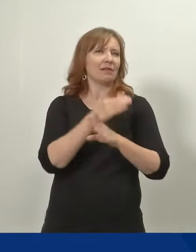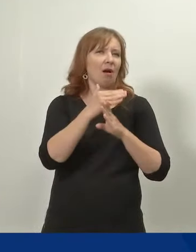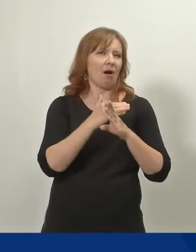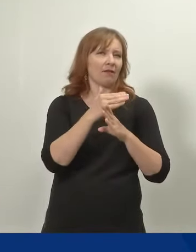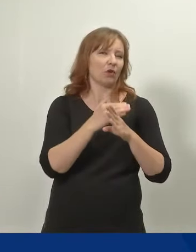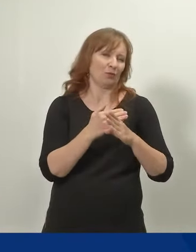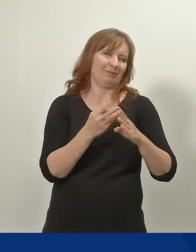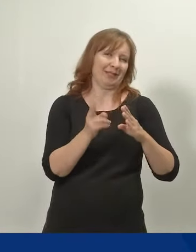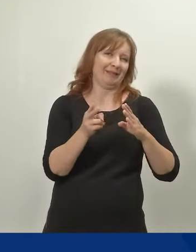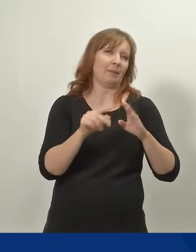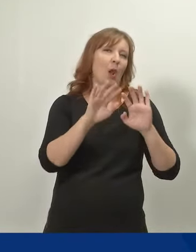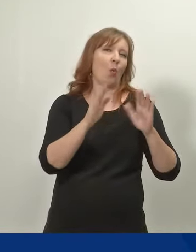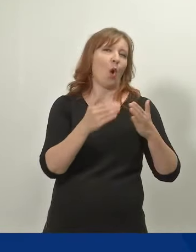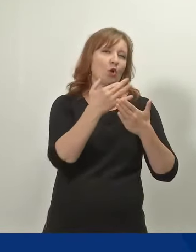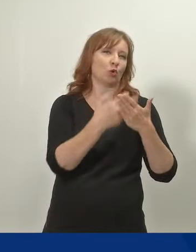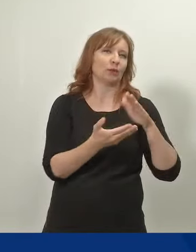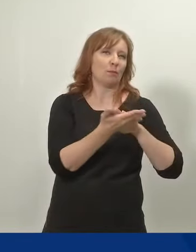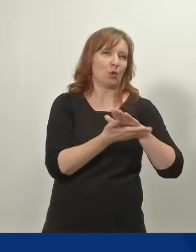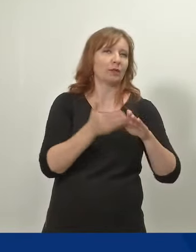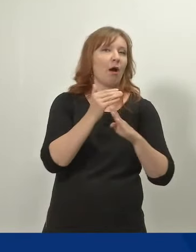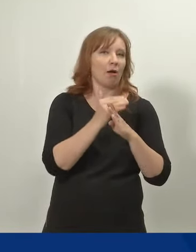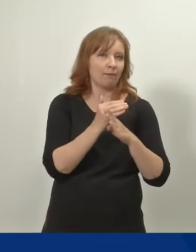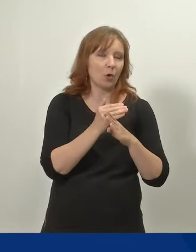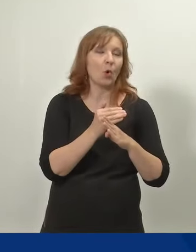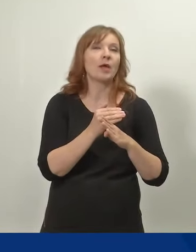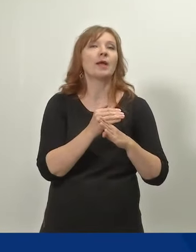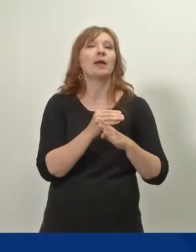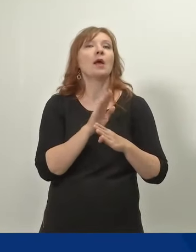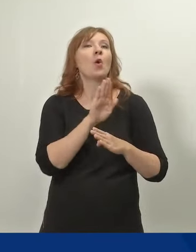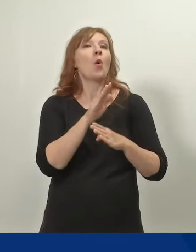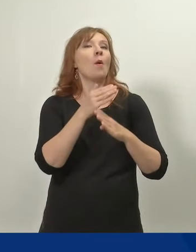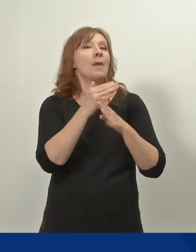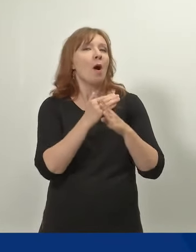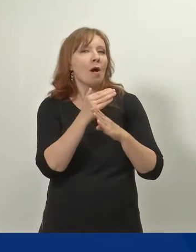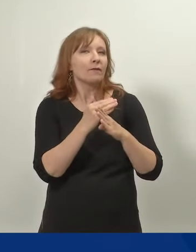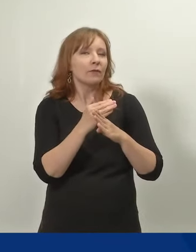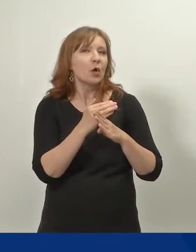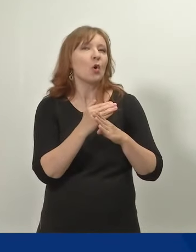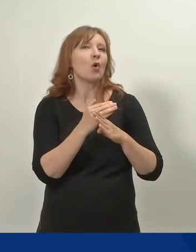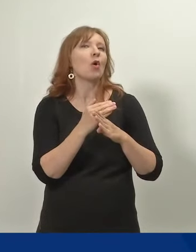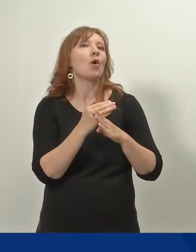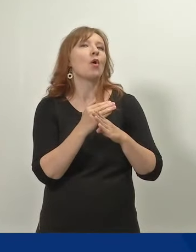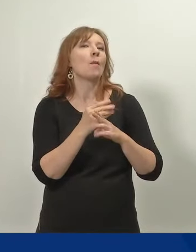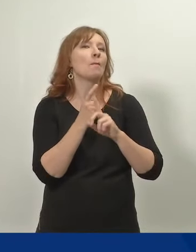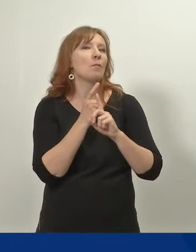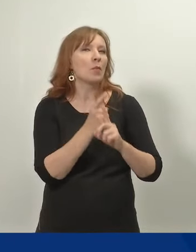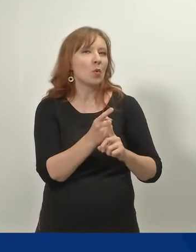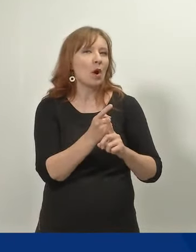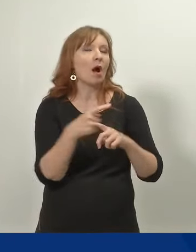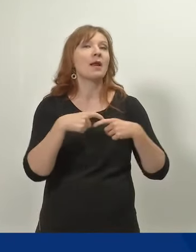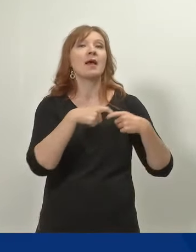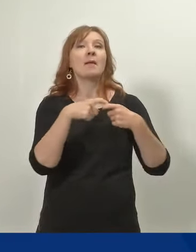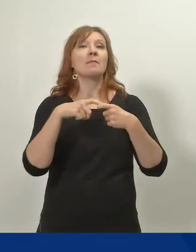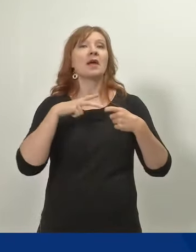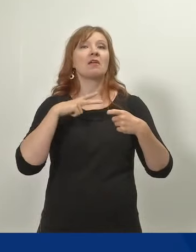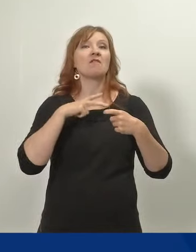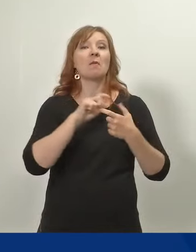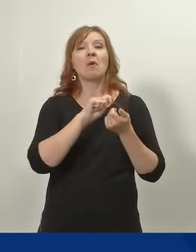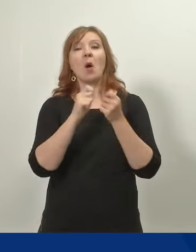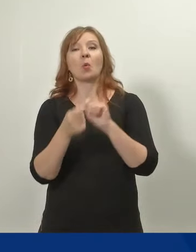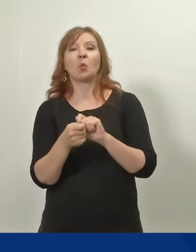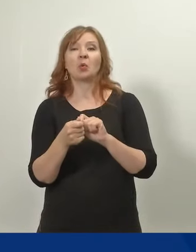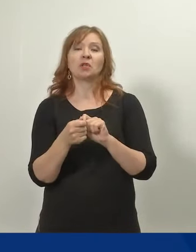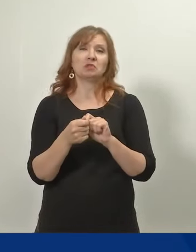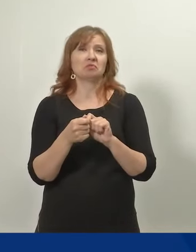luonnoksen pohjalta ja tämän arvion mukaan tämä perhevapaauudistus tarkoittaisi vain marginaalista